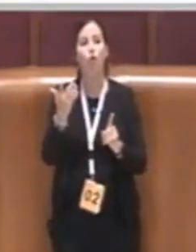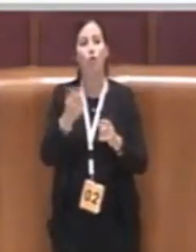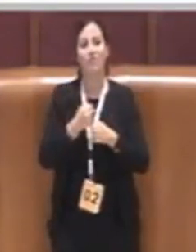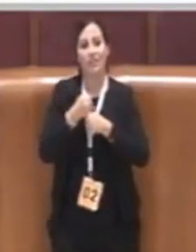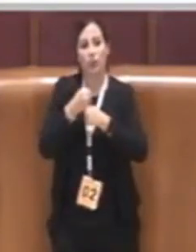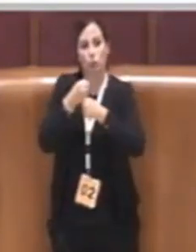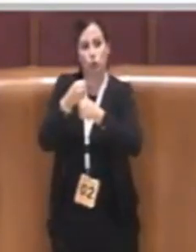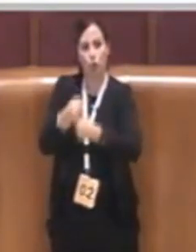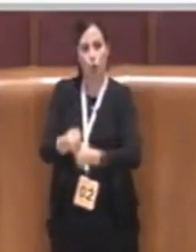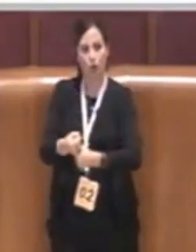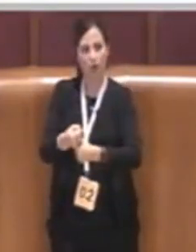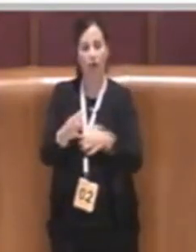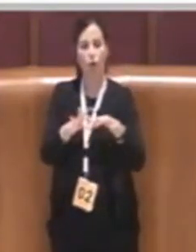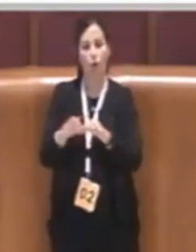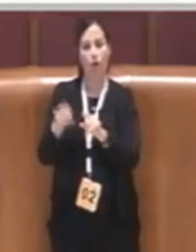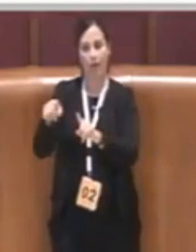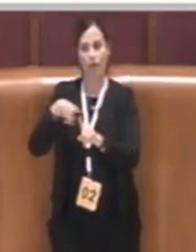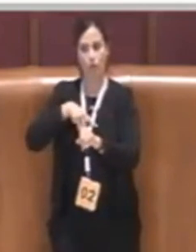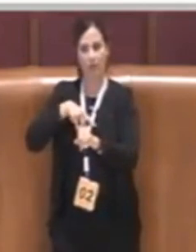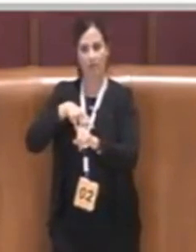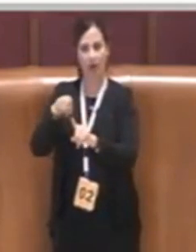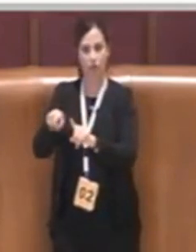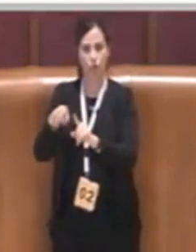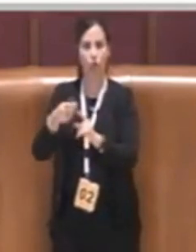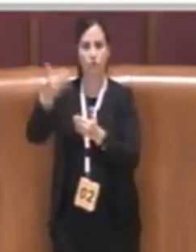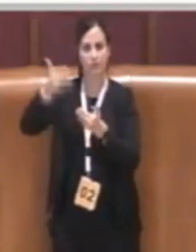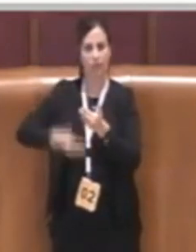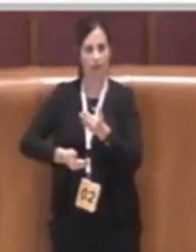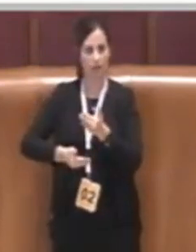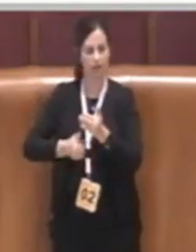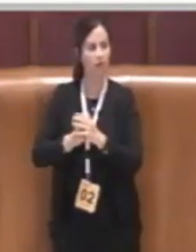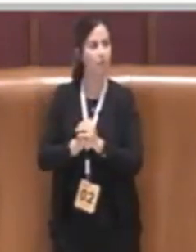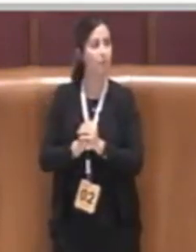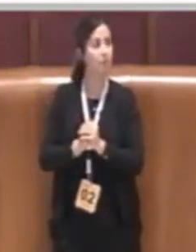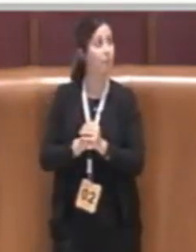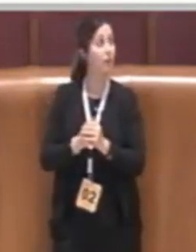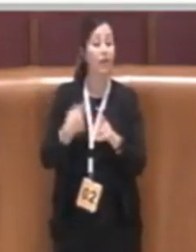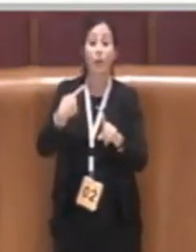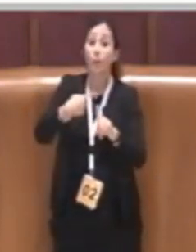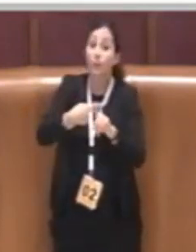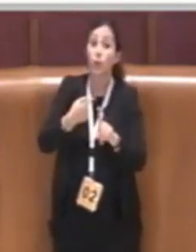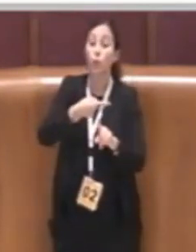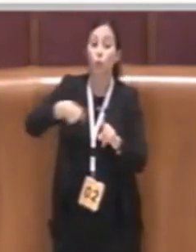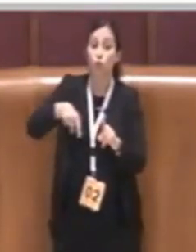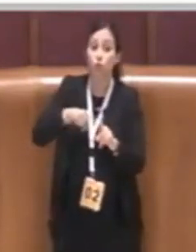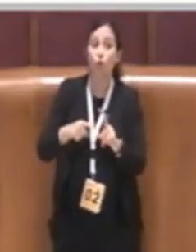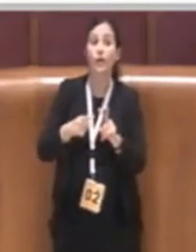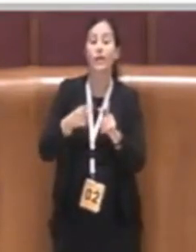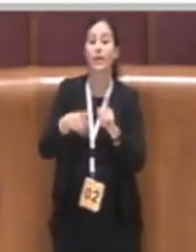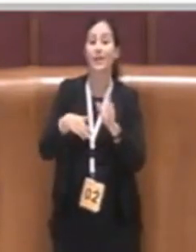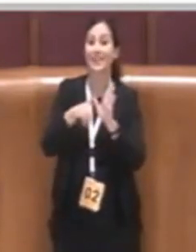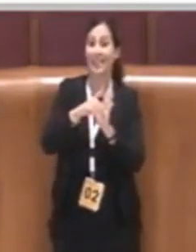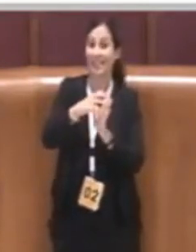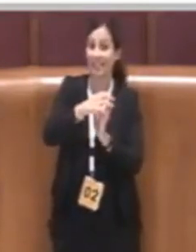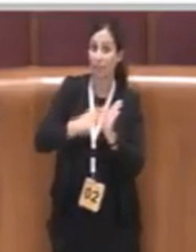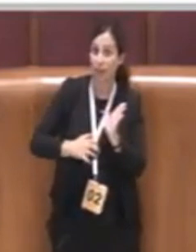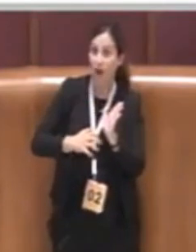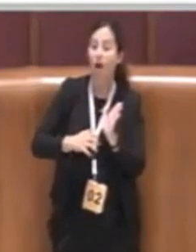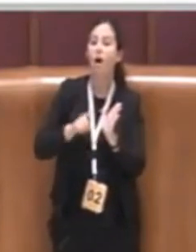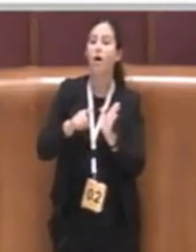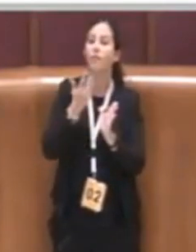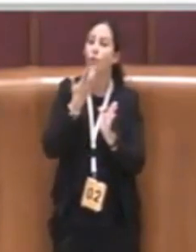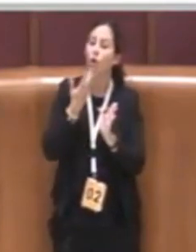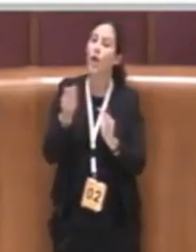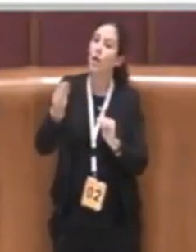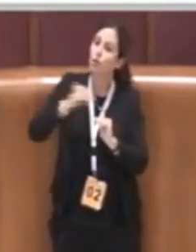convenzione in più introduciamo con la delibera un divieto di delocalizzare l'housing perché che cosa è